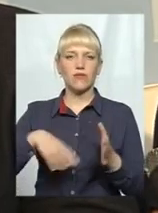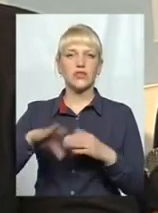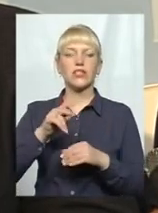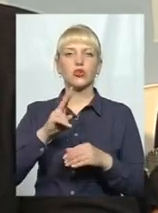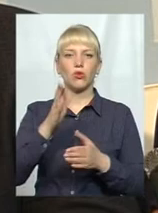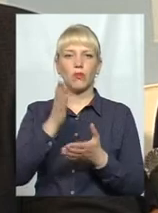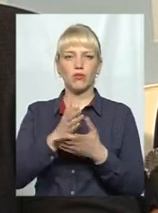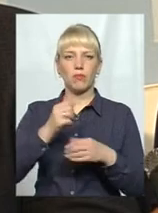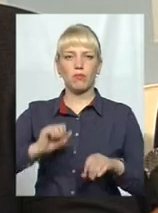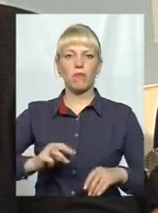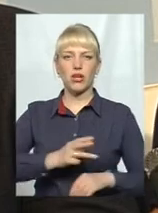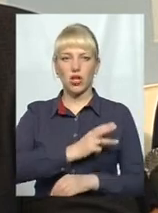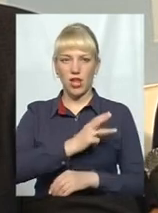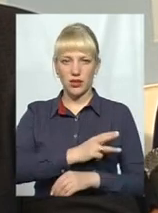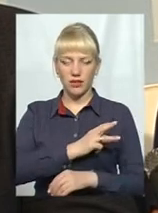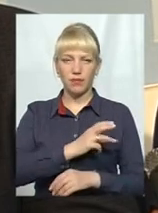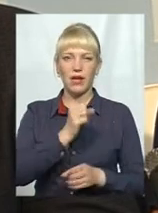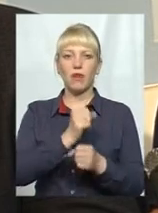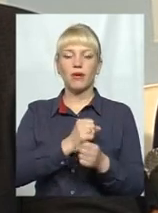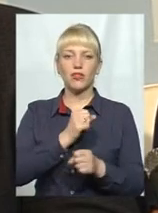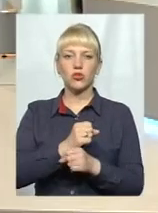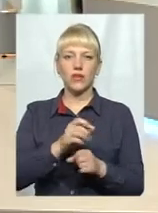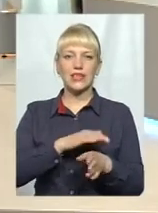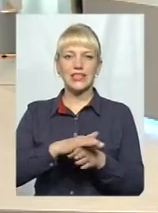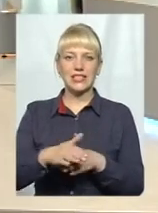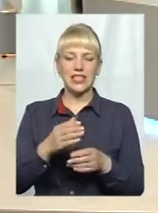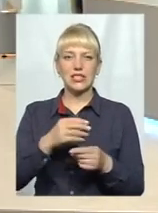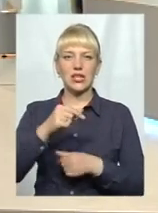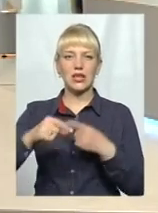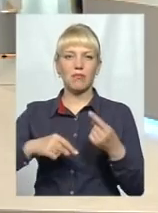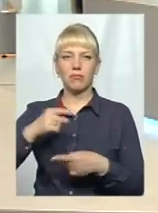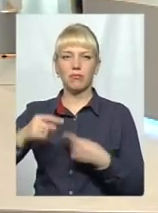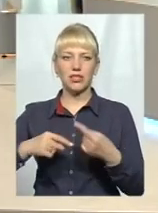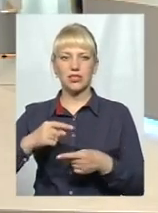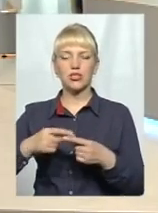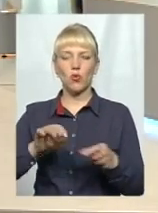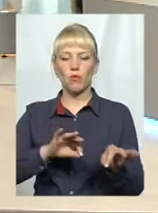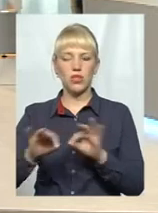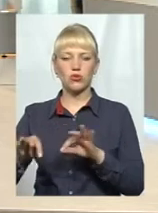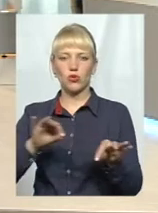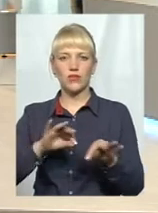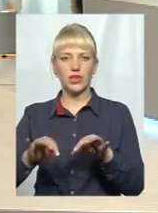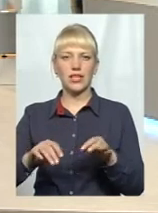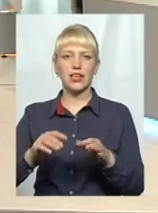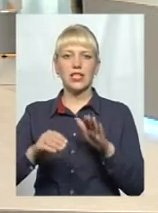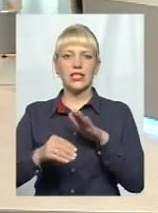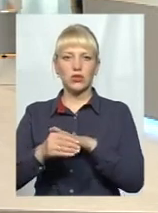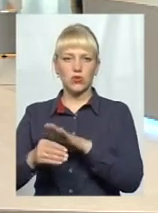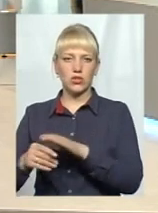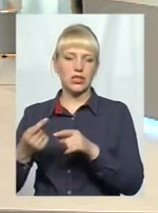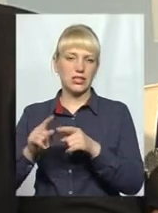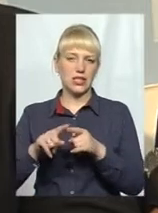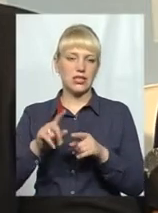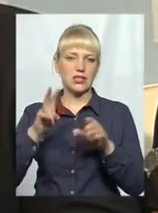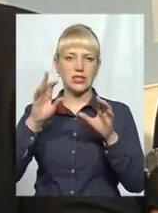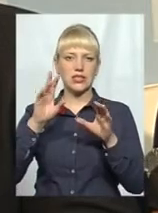будуть мати бажання працювати, здійснювати бізнес у пересувних тимчасових спорудах, вони йдуть за конкурсом, за винятком